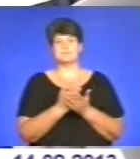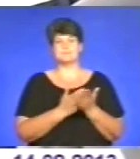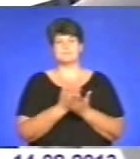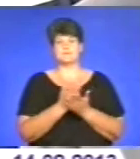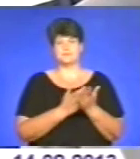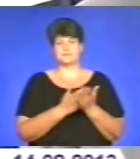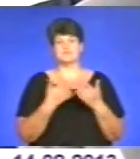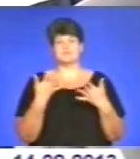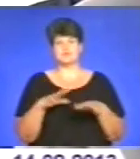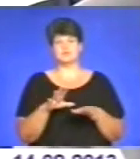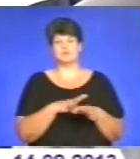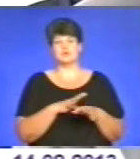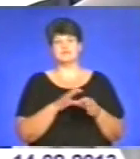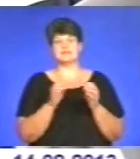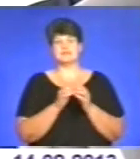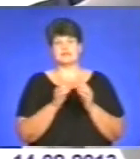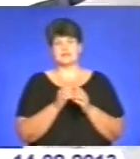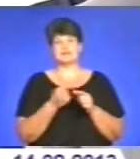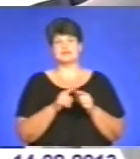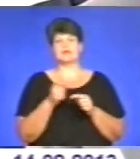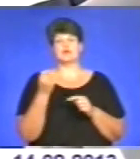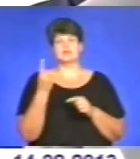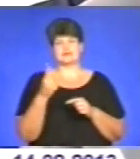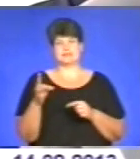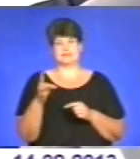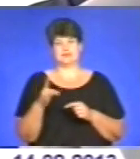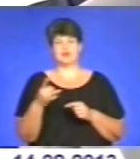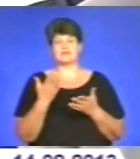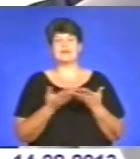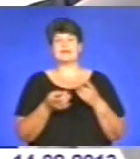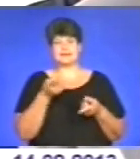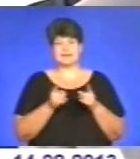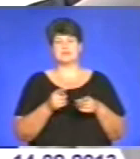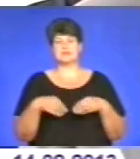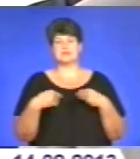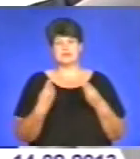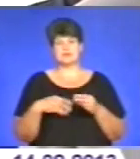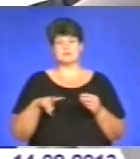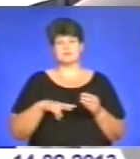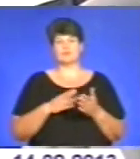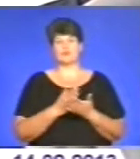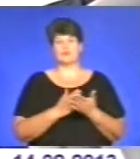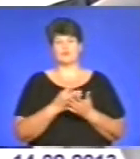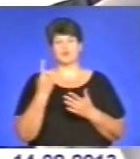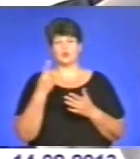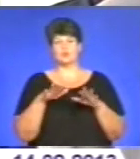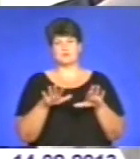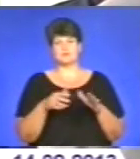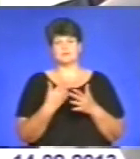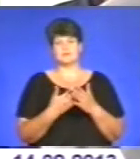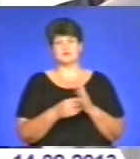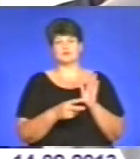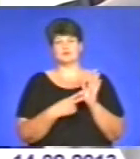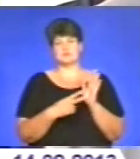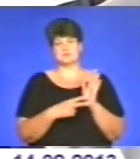Ми вже побували в 10-й, сьогодні це 11-й район, де дійсно надаються адмінпослуги в одному місті, їх біля 70